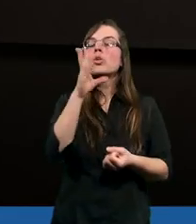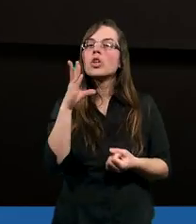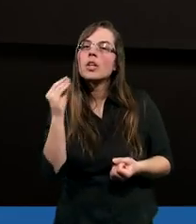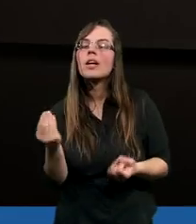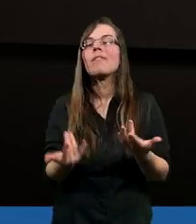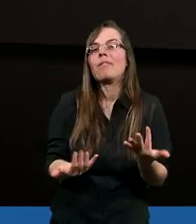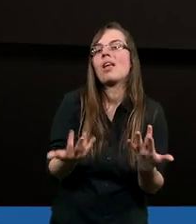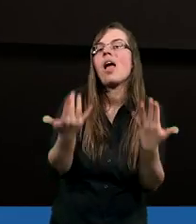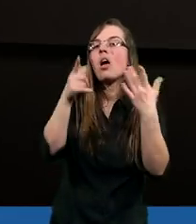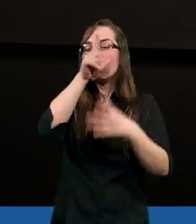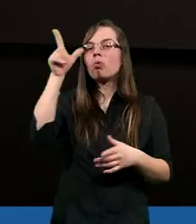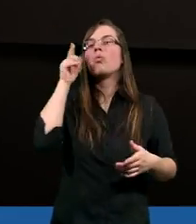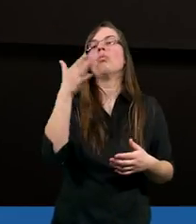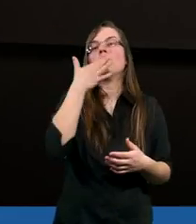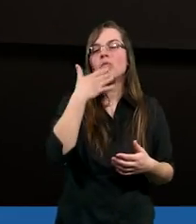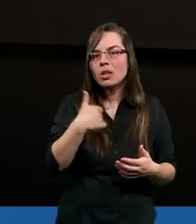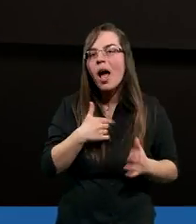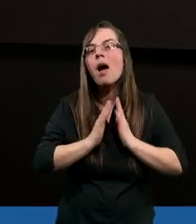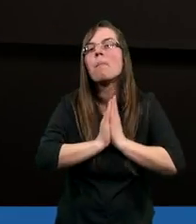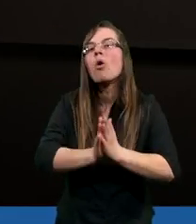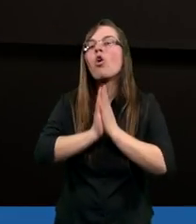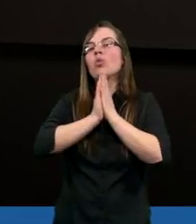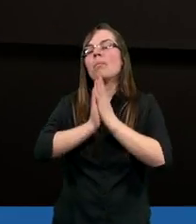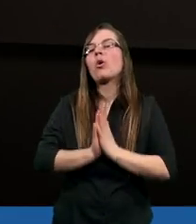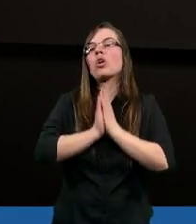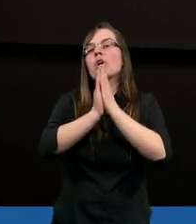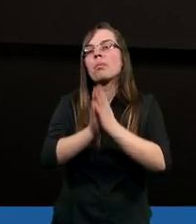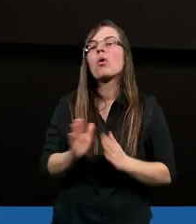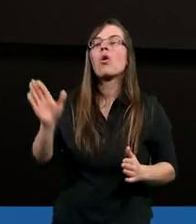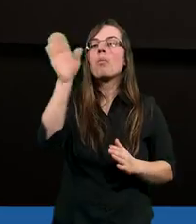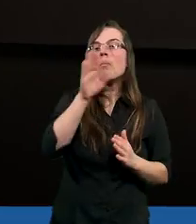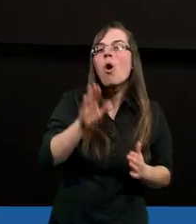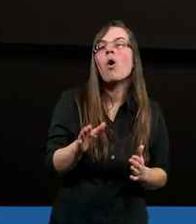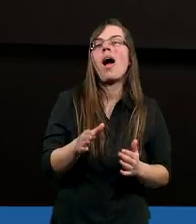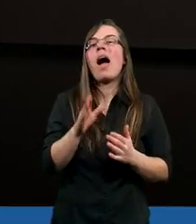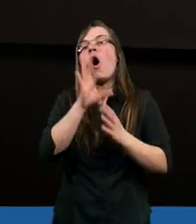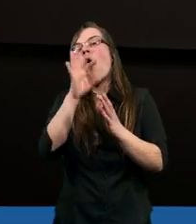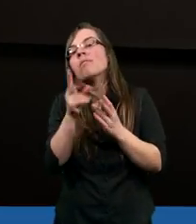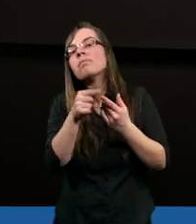wielu ludzi mówi, ja prosiłem Boga i nie otrzymałem,